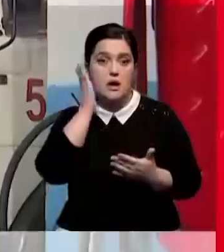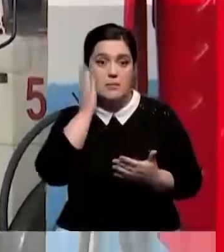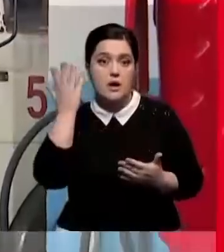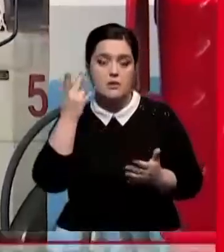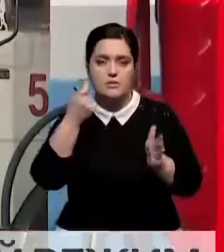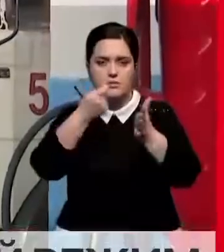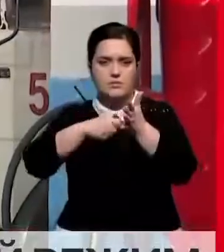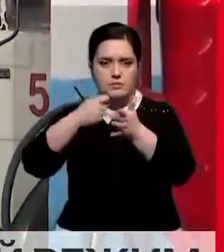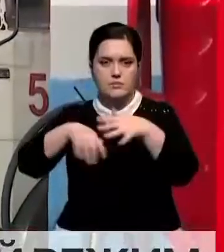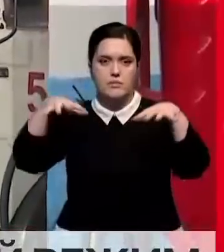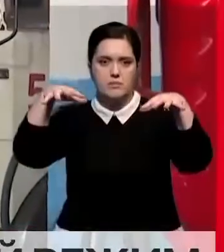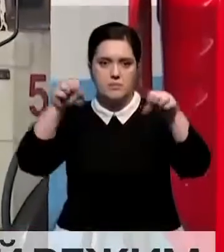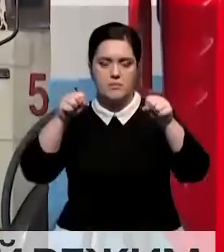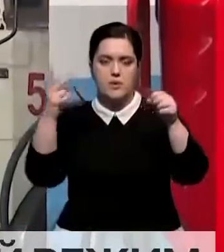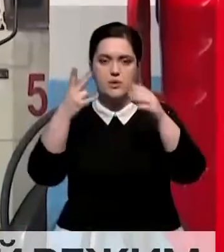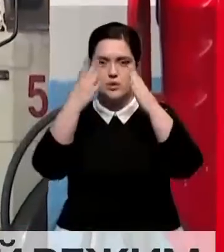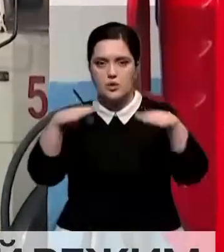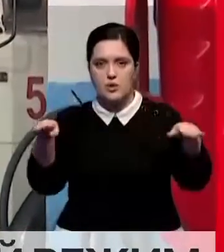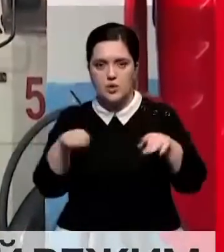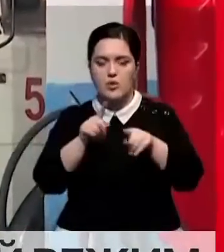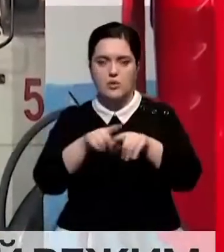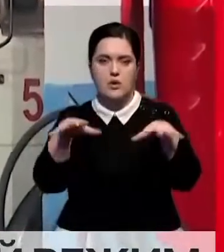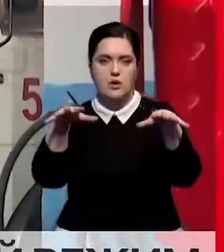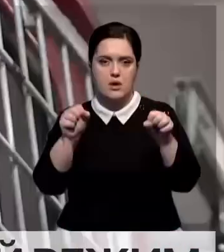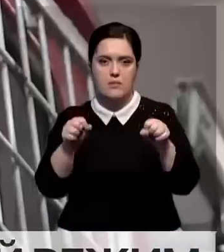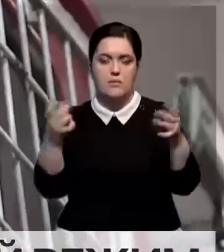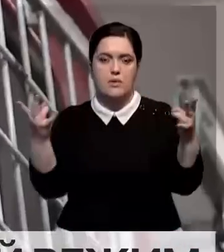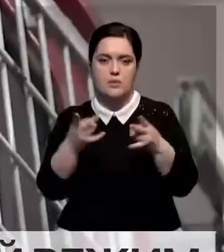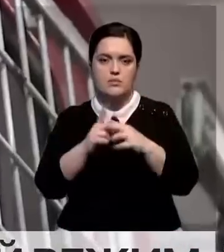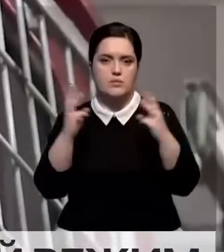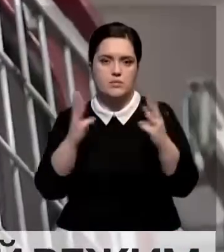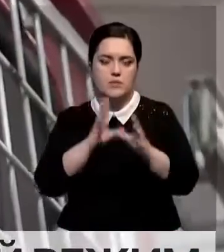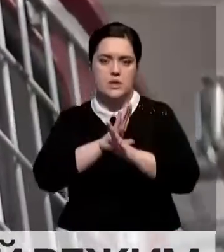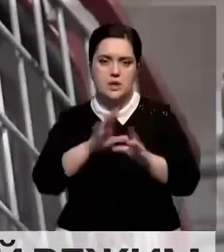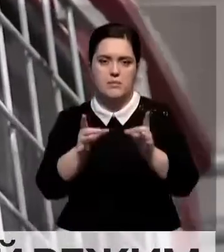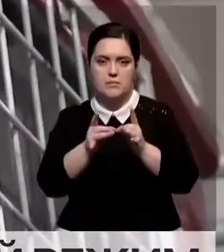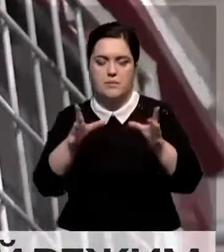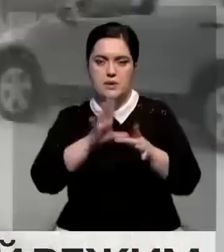отключать освещение и гирлянды на елке, чтобы минимизировать риск возникновения замыкания.